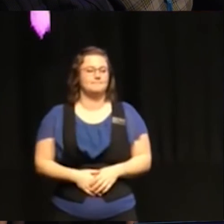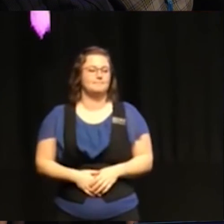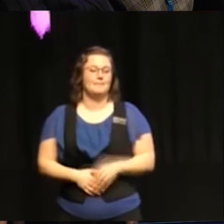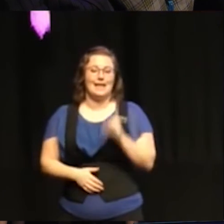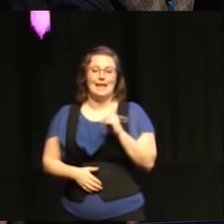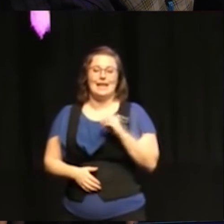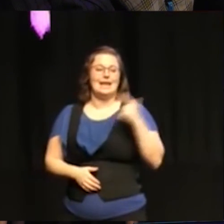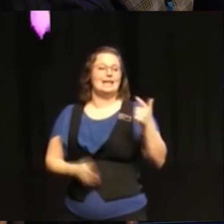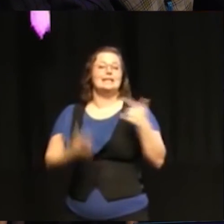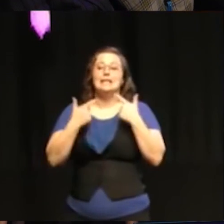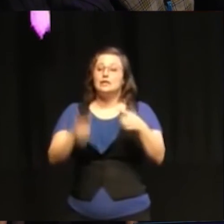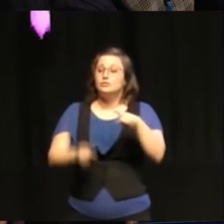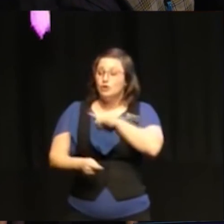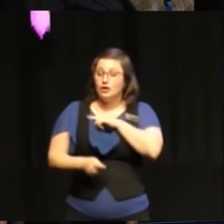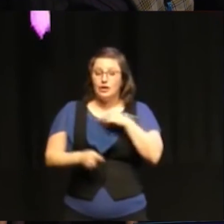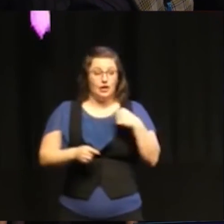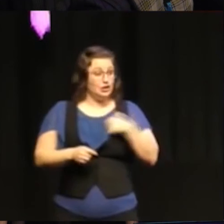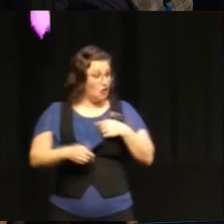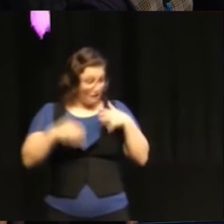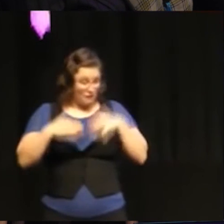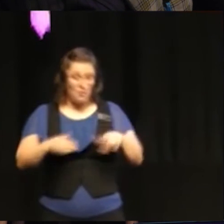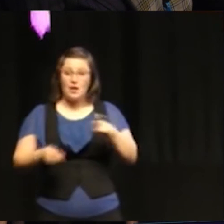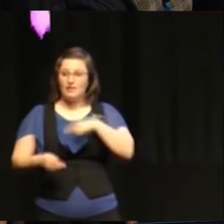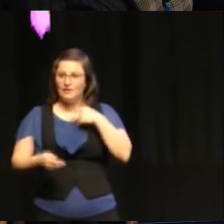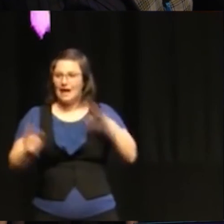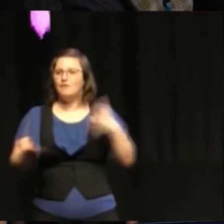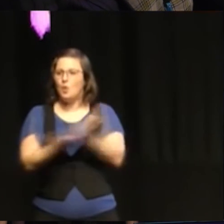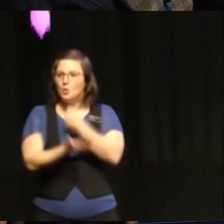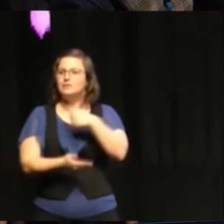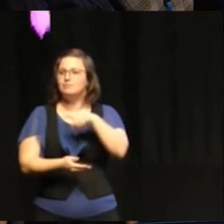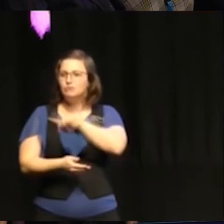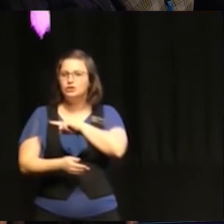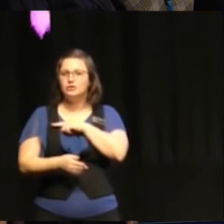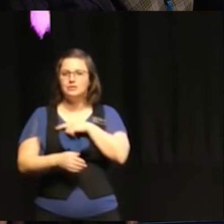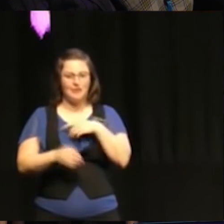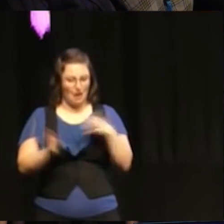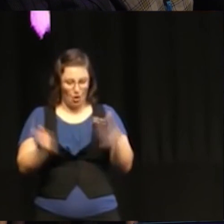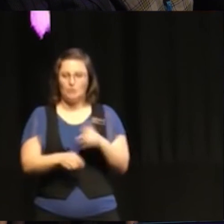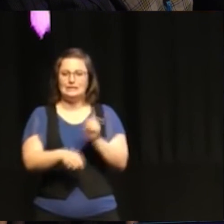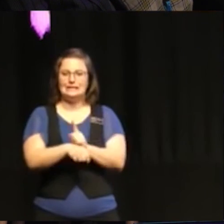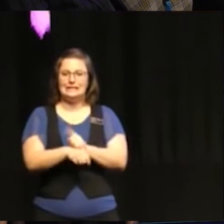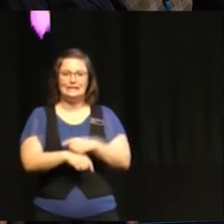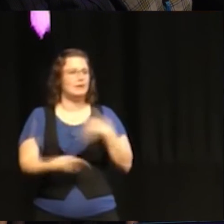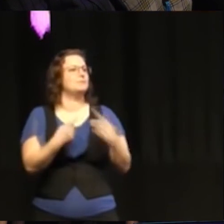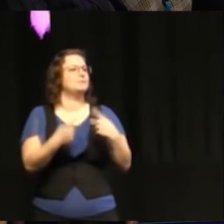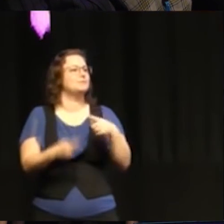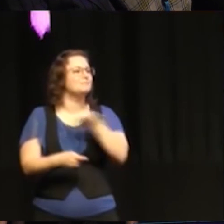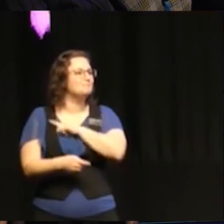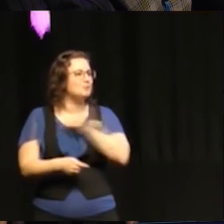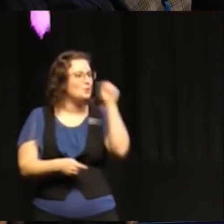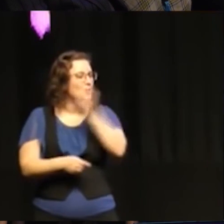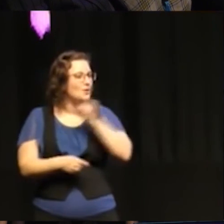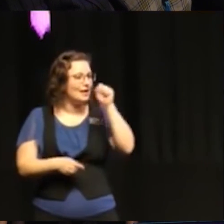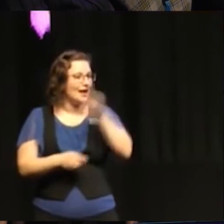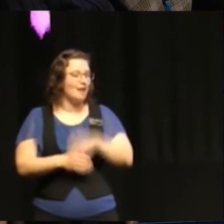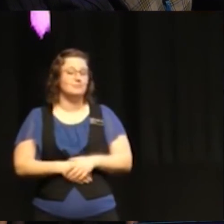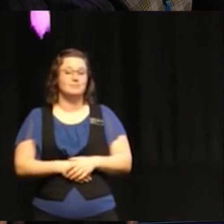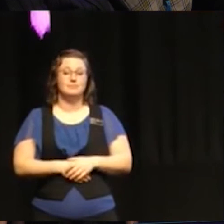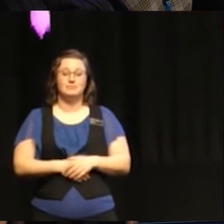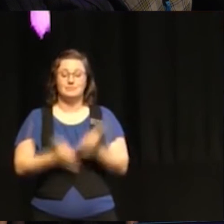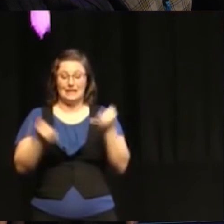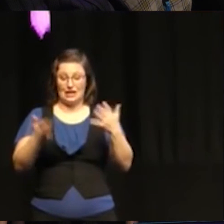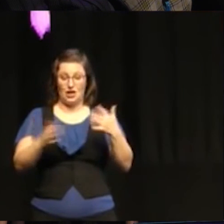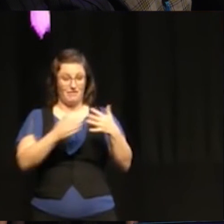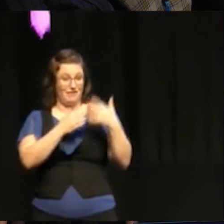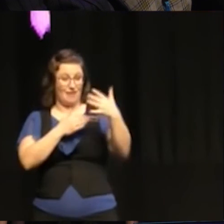jag är rätt förvånad att vi har hunnit med så mycket ändå på den här relativt korta tiden alltså det är en osäker tid vi går